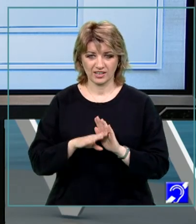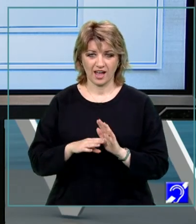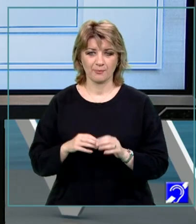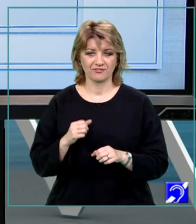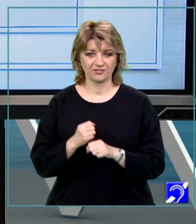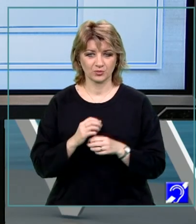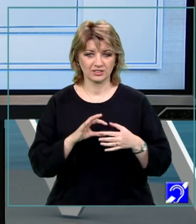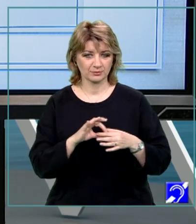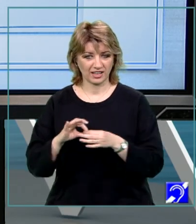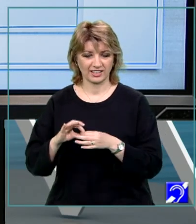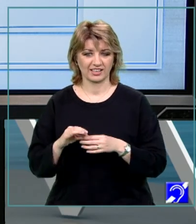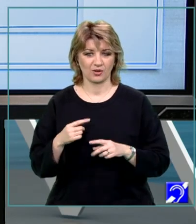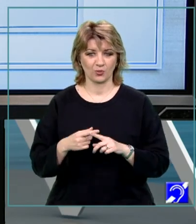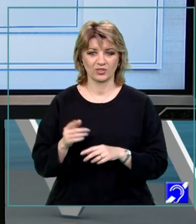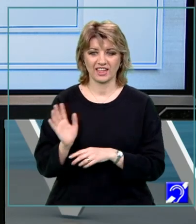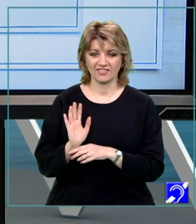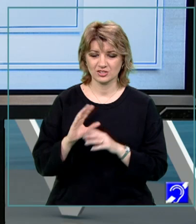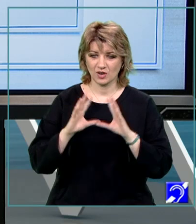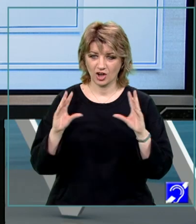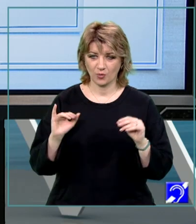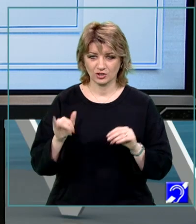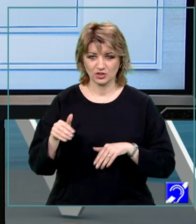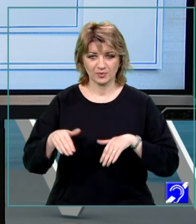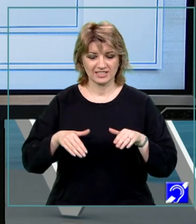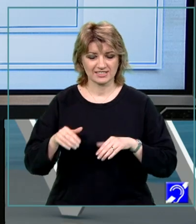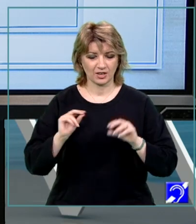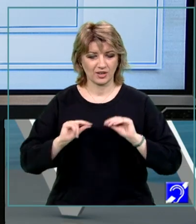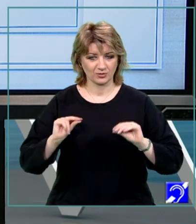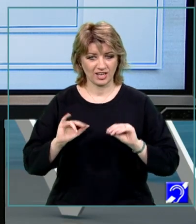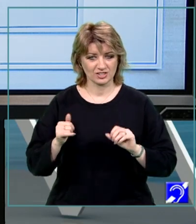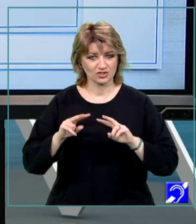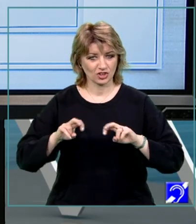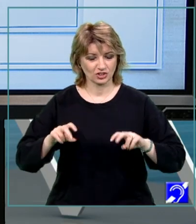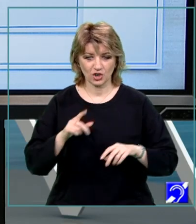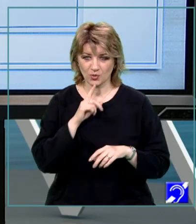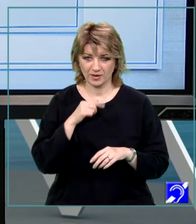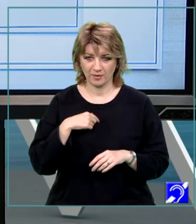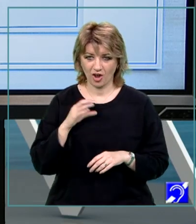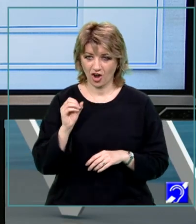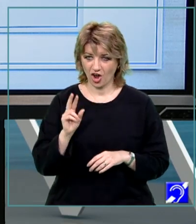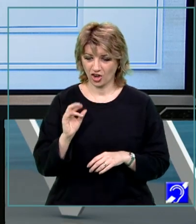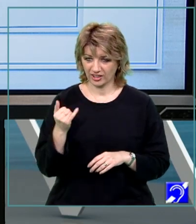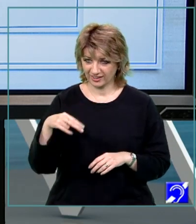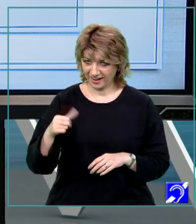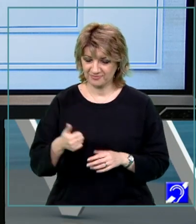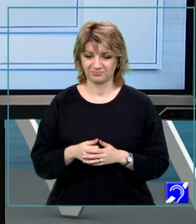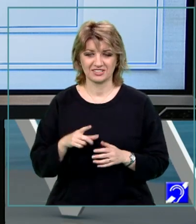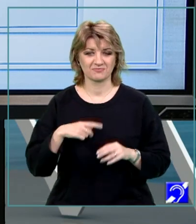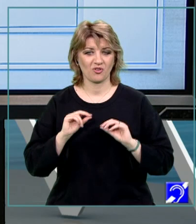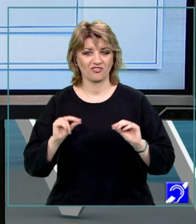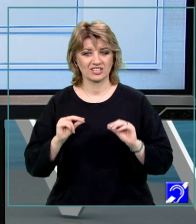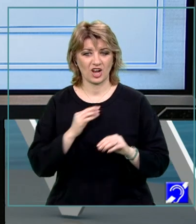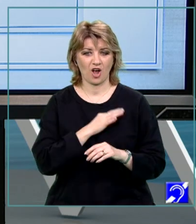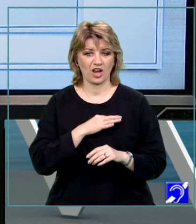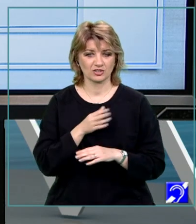parteneriat cu Televiziunea Română și Ministerul Educației și CEC Certării. Numele meu este Corina Elena Vinț și sunt profesor la